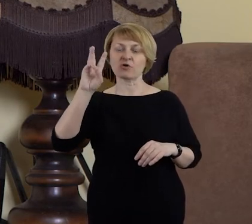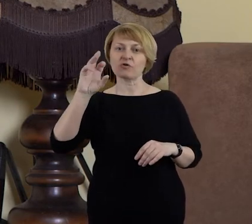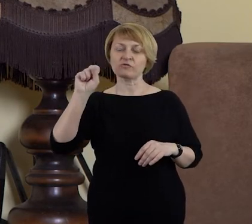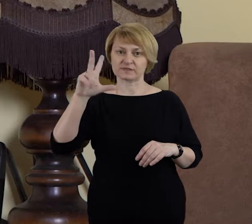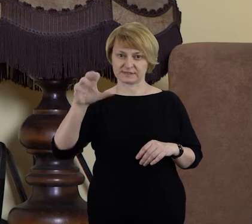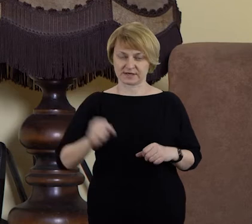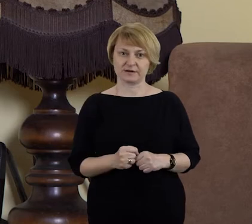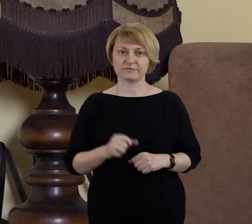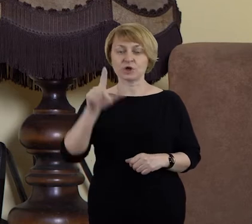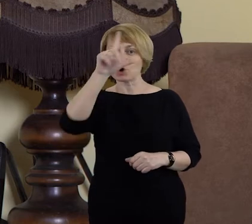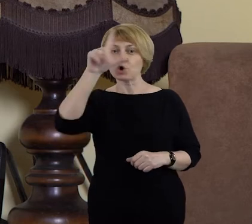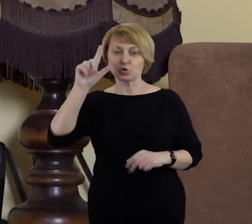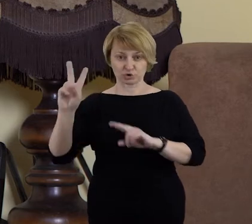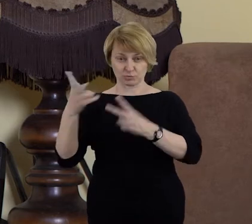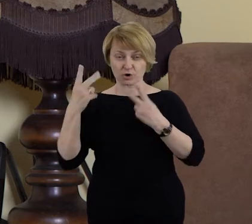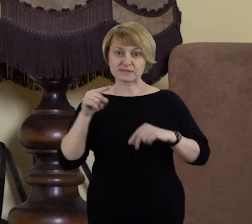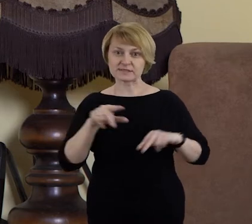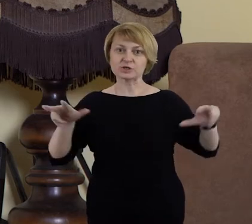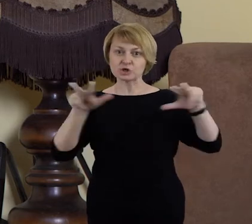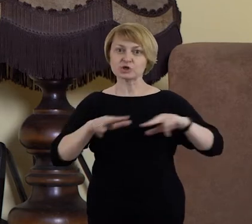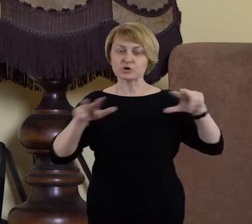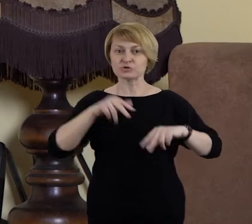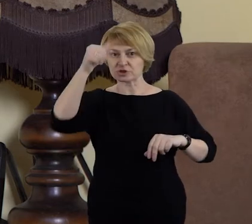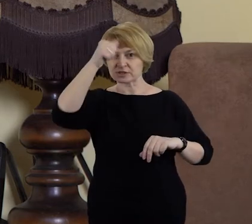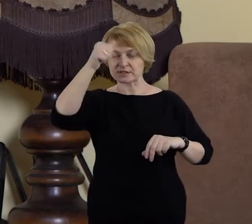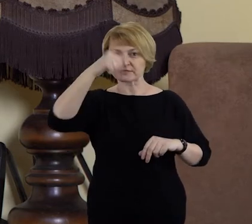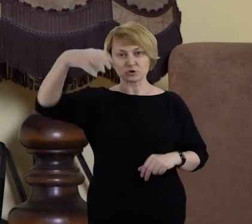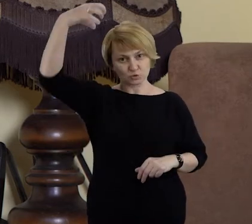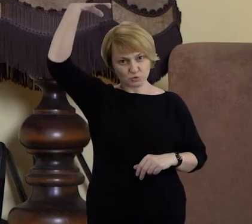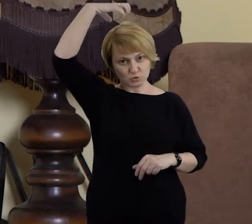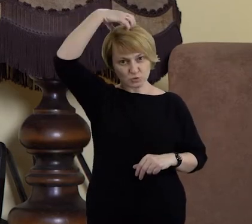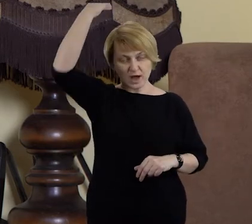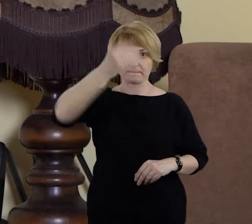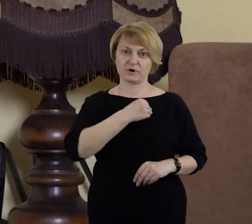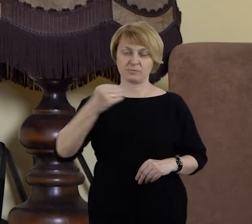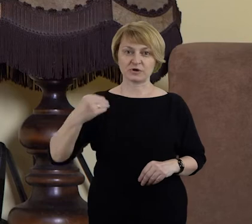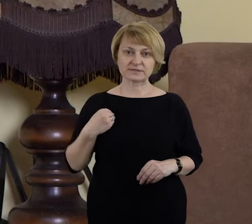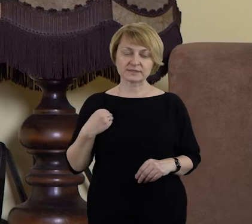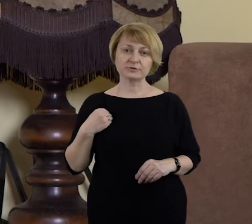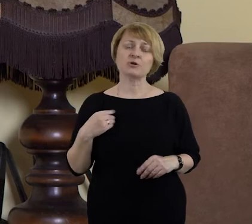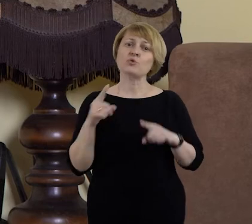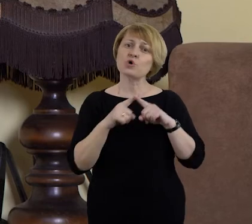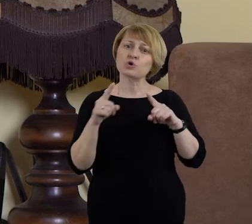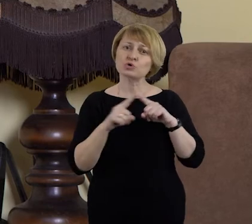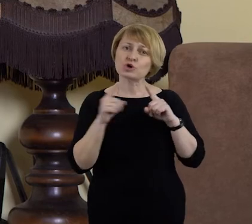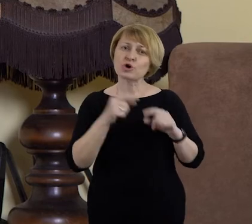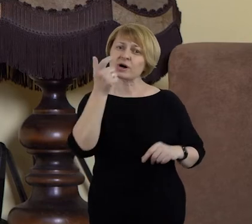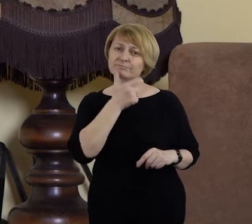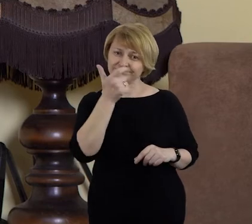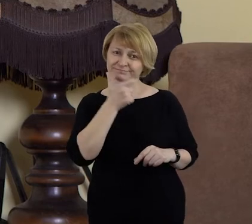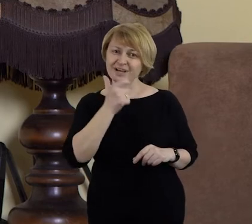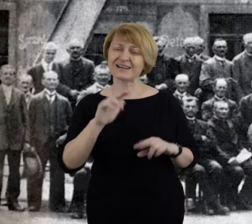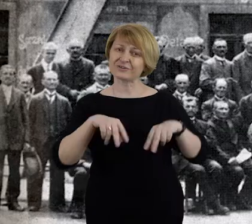Nazywano ludzi z tych rodzin królami polskimi. To było, no takie trochę niby szydercze, ale ono